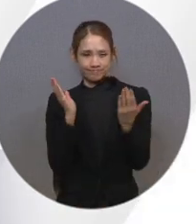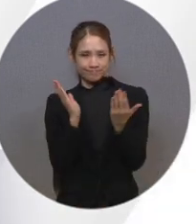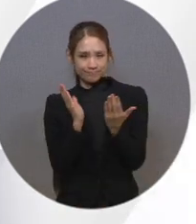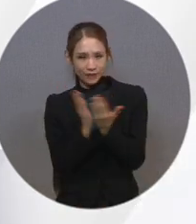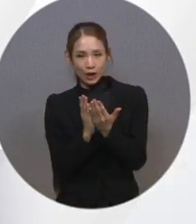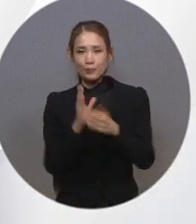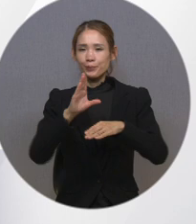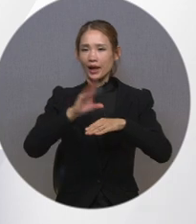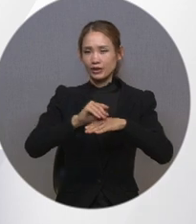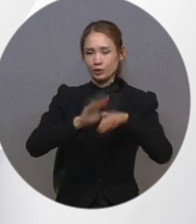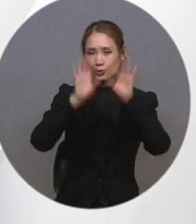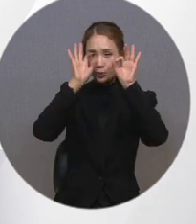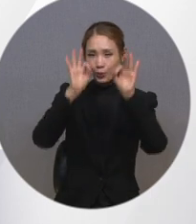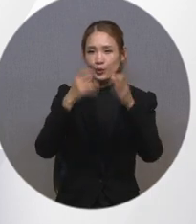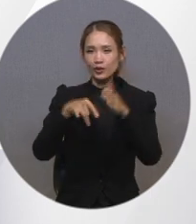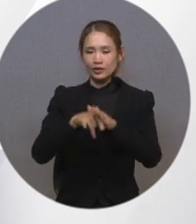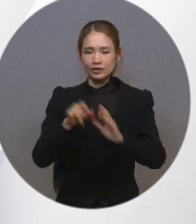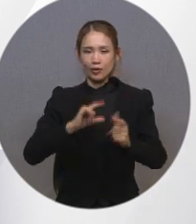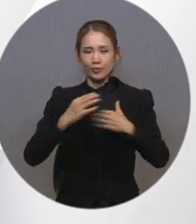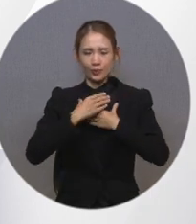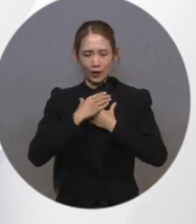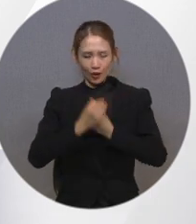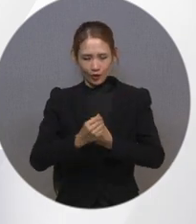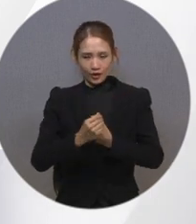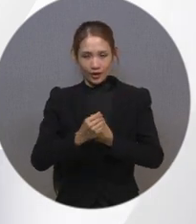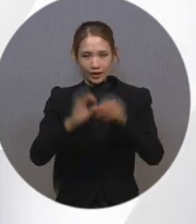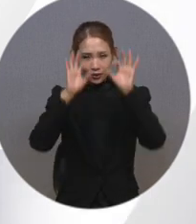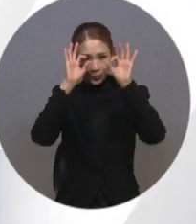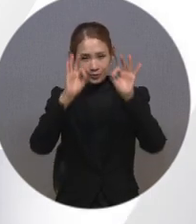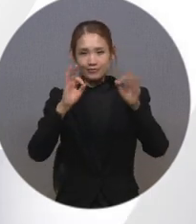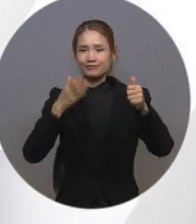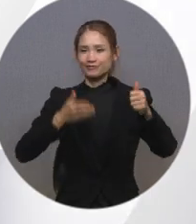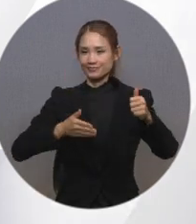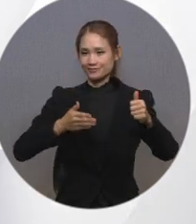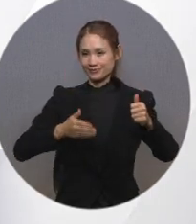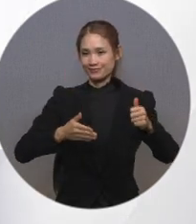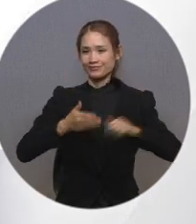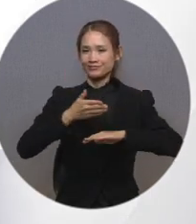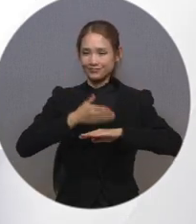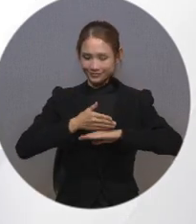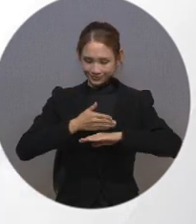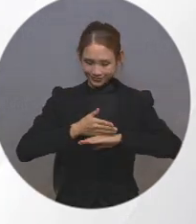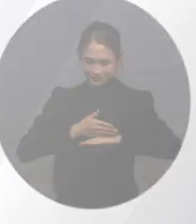설정을 통해 조금 더 편리하게 콘텐츠를 시청하시기 바랍니다. 감사합니다.